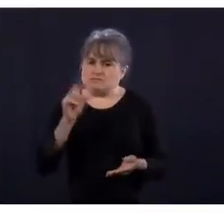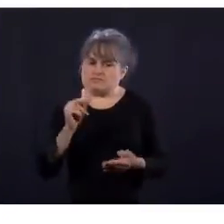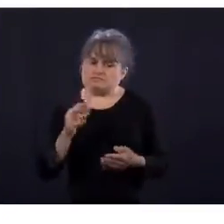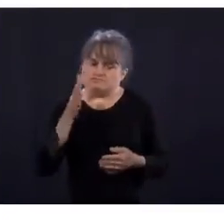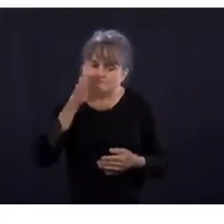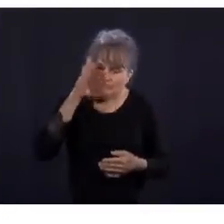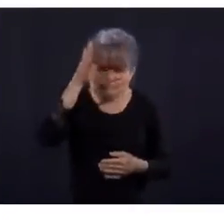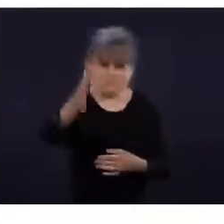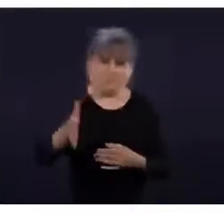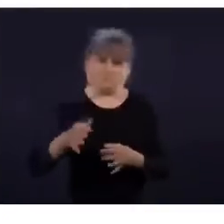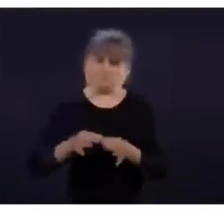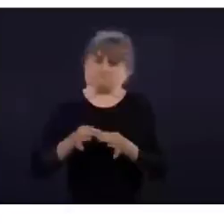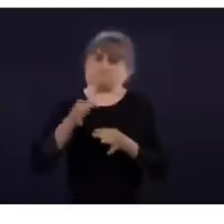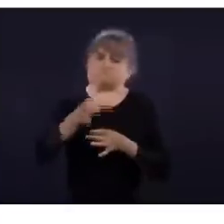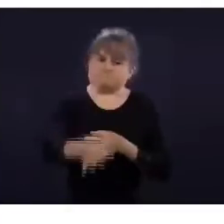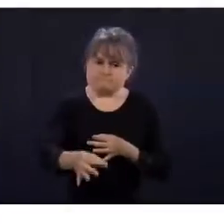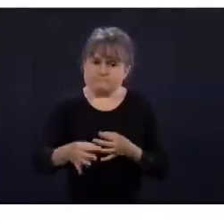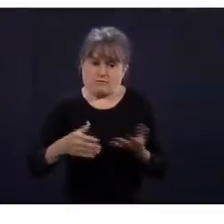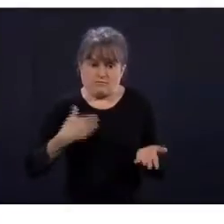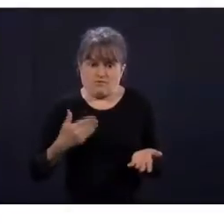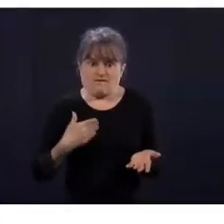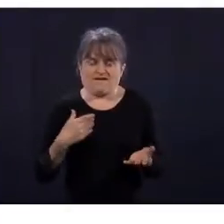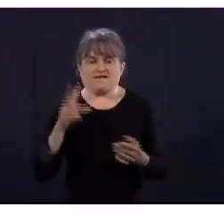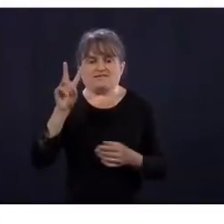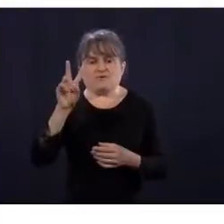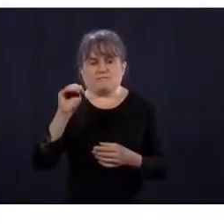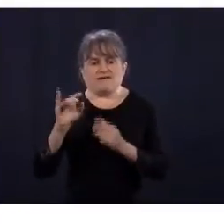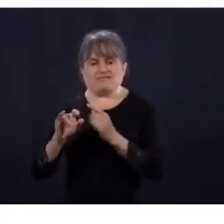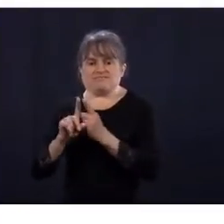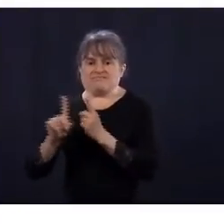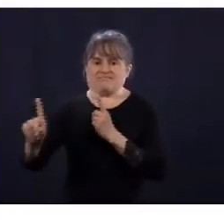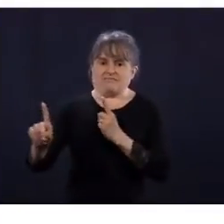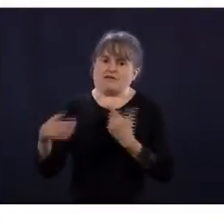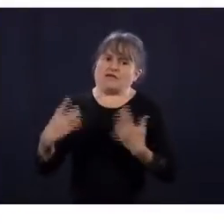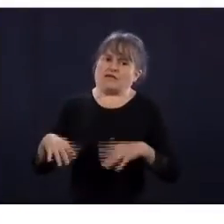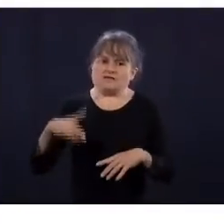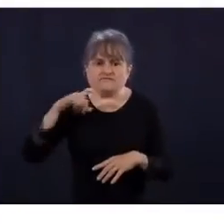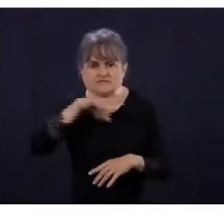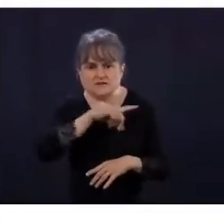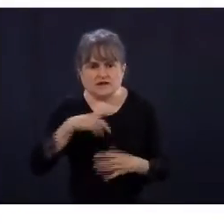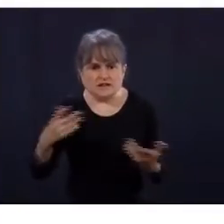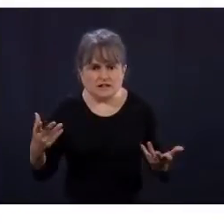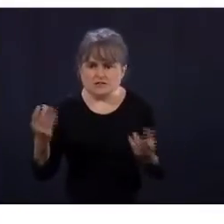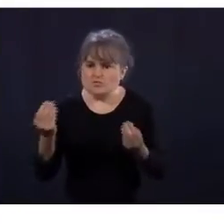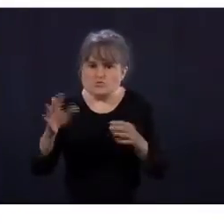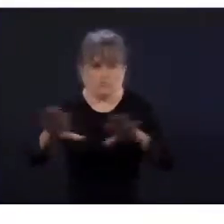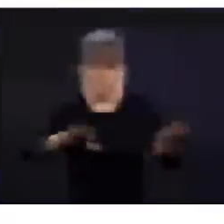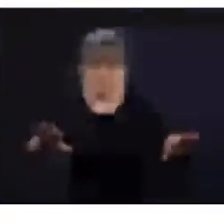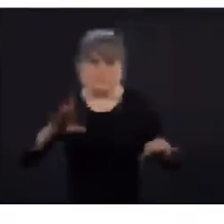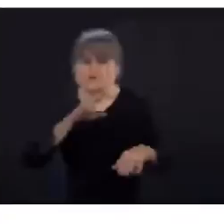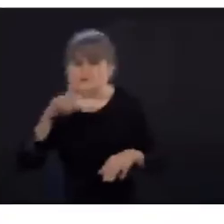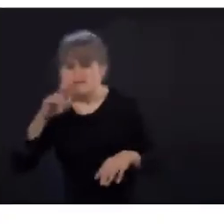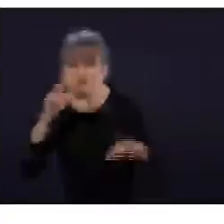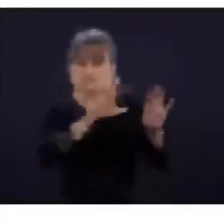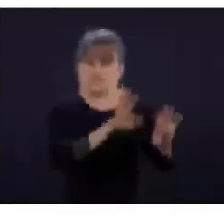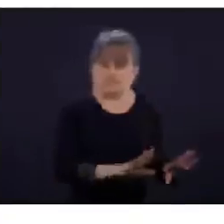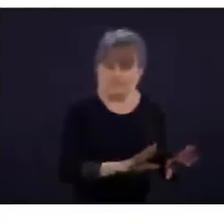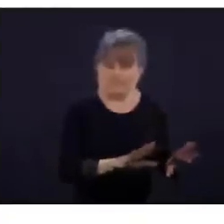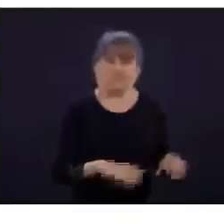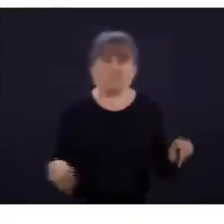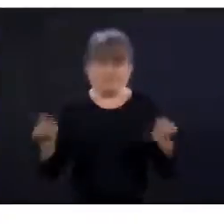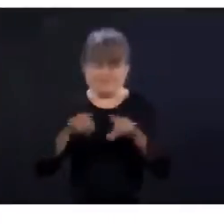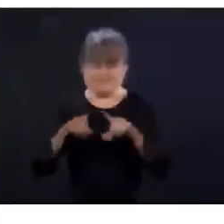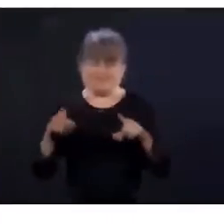aider les gens qui sont dans la restauration, dans l'hôtellerie, dans la culture de façon générale.